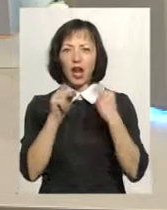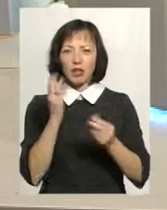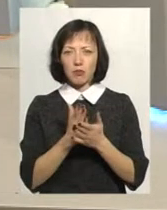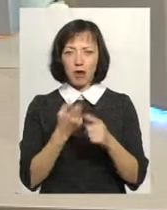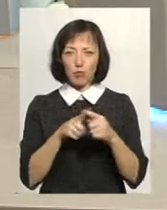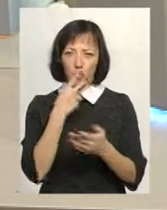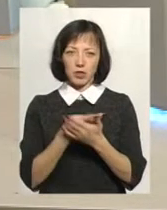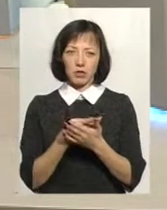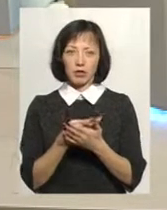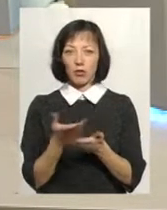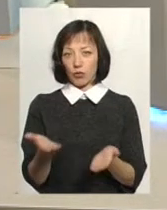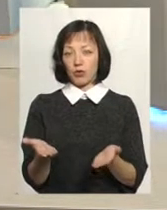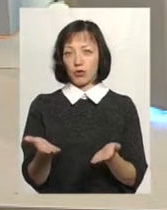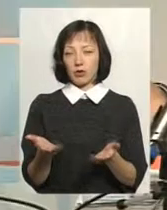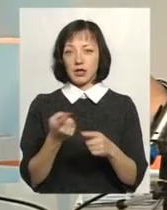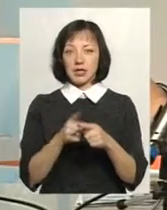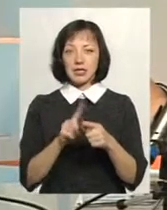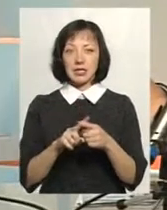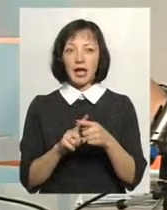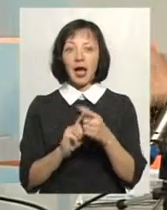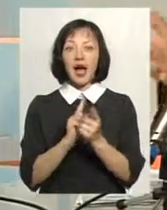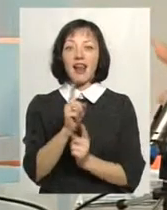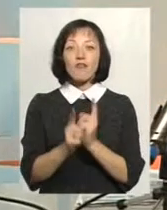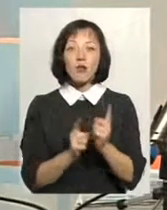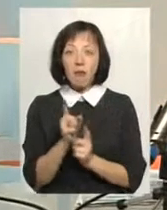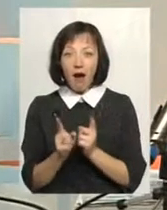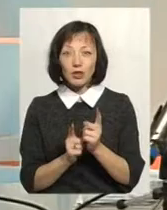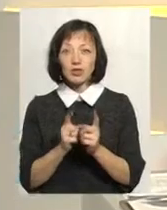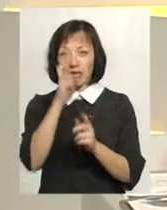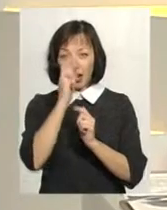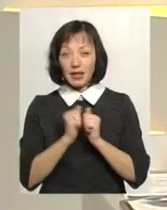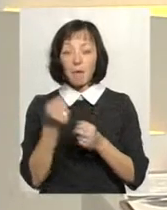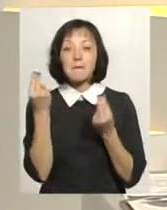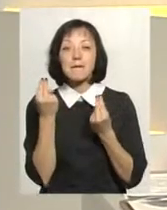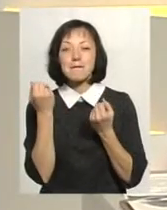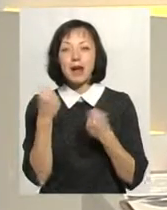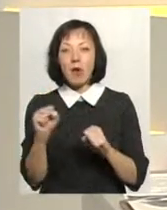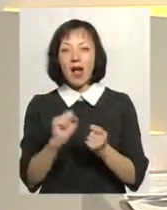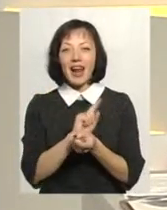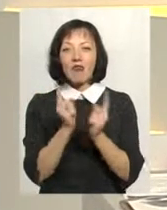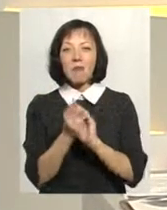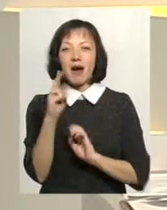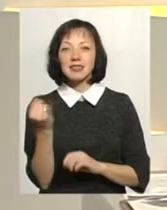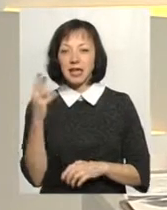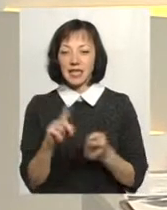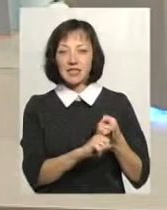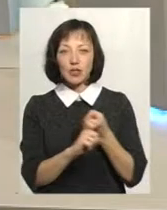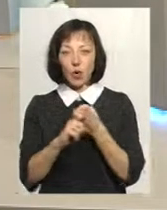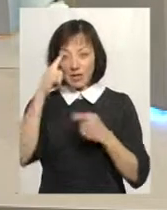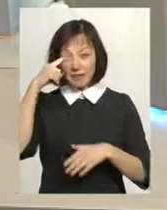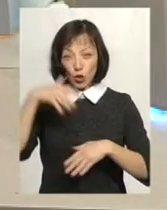мають в цьому показники, о, це реформаторські країни. Це країни, де перемогла реформація. Чому? Тому що є зв'язок між